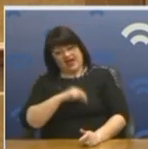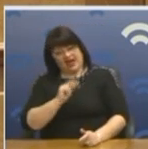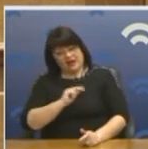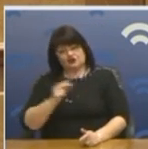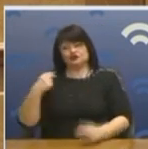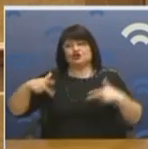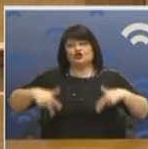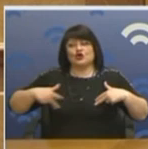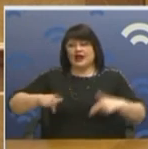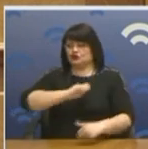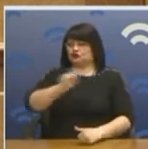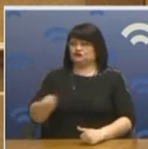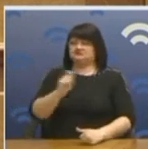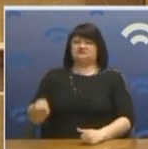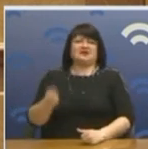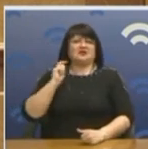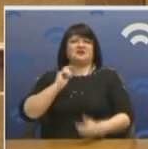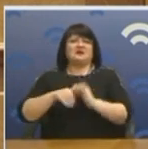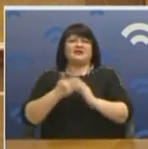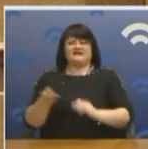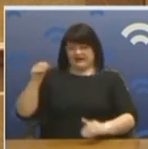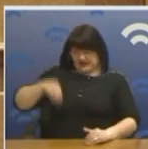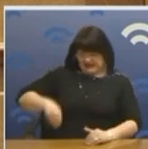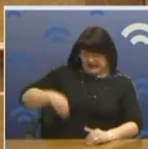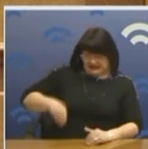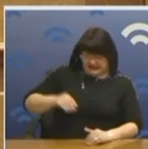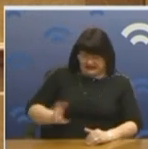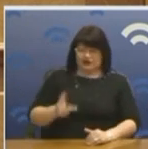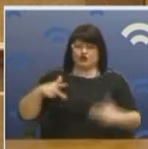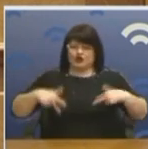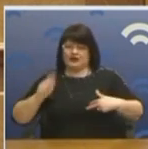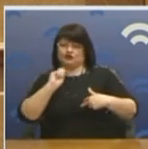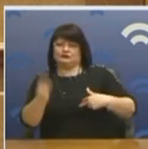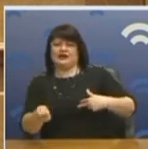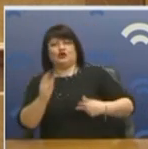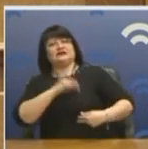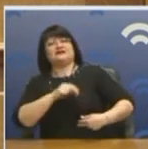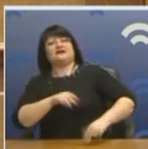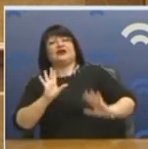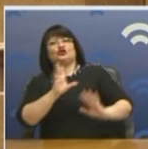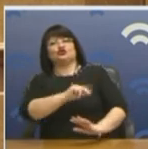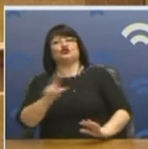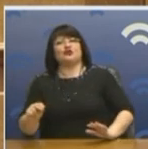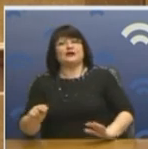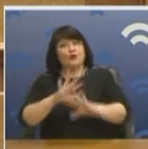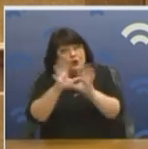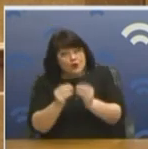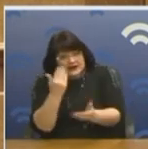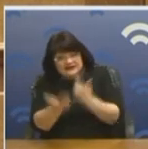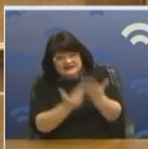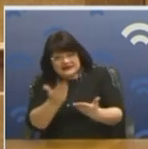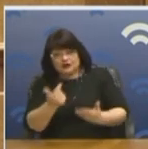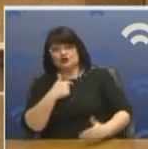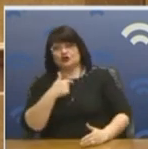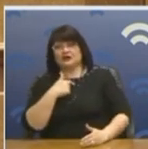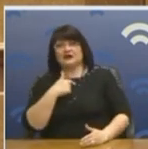βγάζει κέρδος. Είτε κερδίζει στην τσέπη του, είτε χάνει το κάτω πληρών αυτών. Το ίδιο ζητά και η Φραπόρτ. Τα ζητάνε όλοι. Ε, τότε και εγώ που χάνω